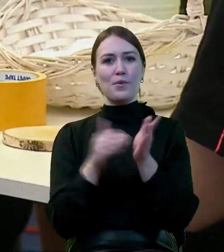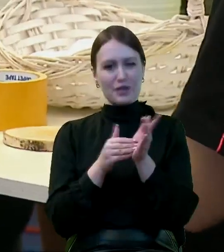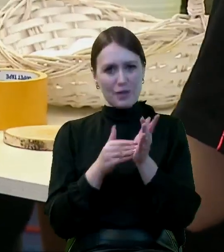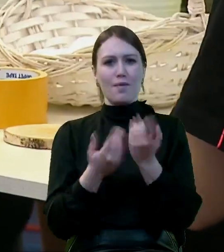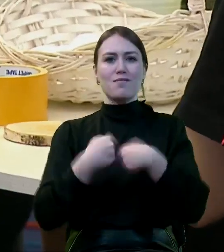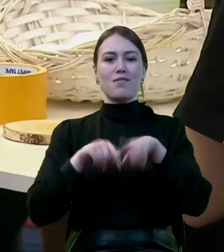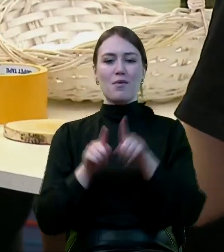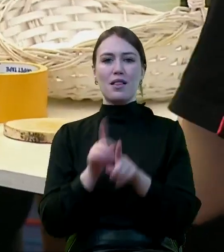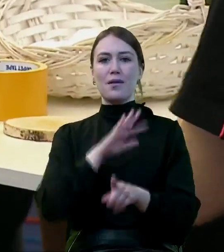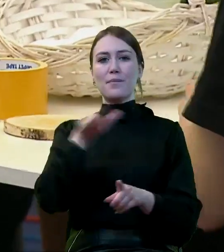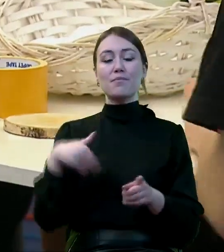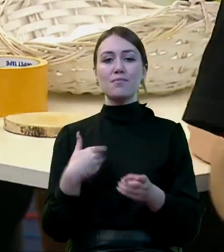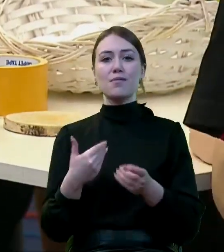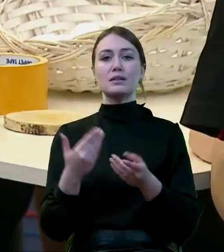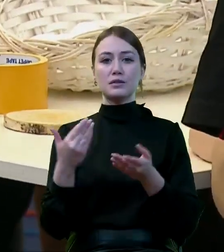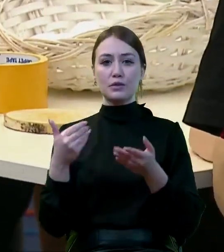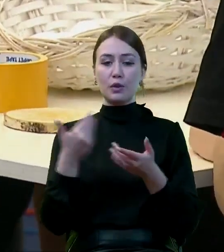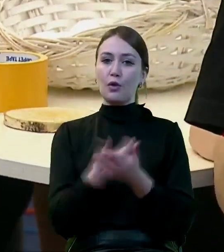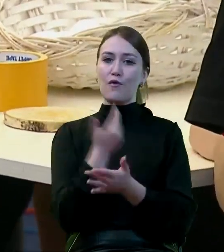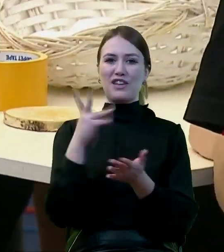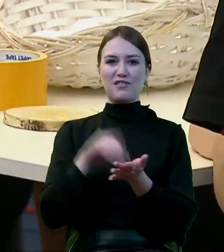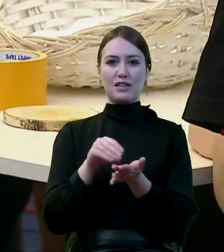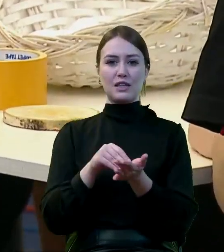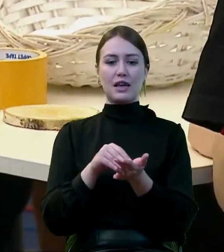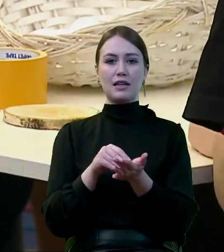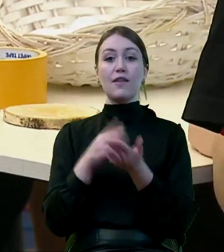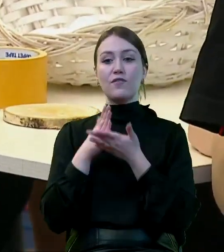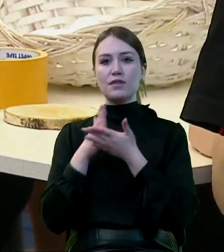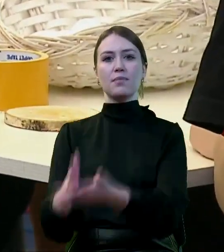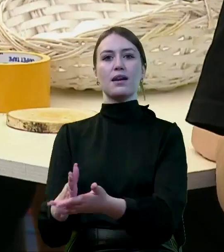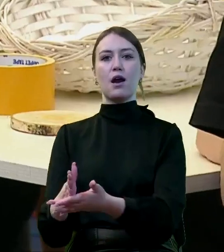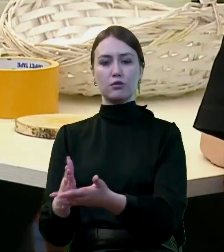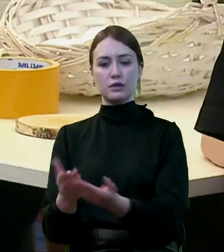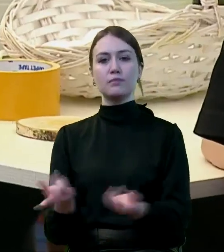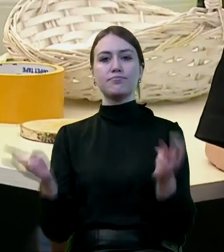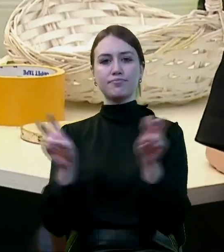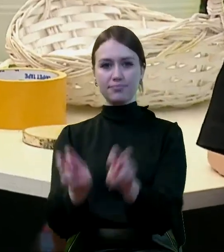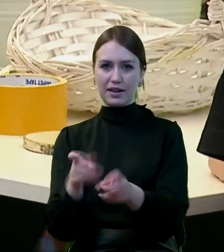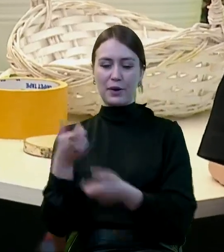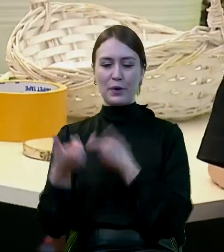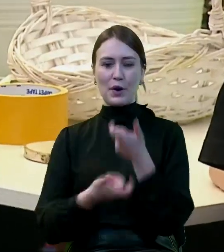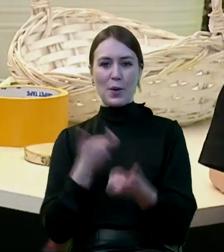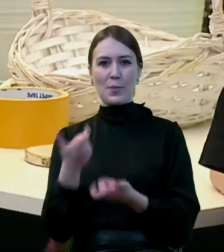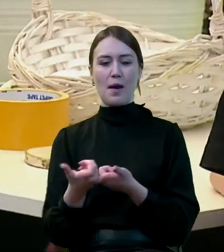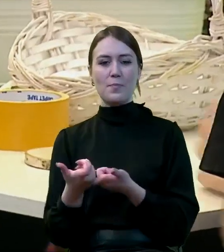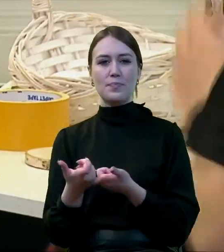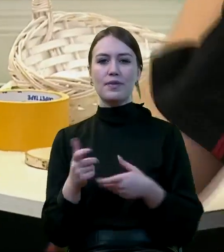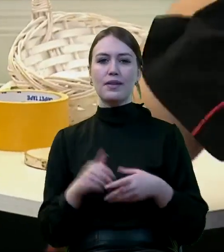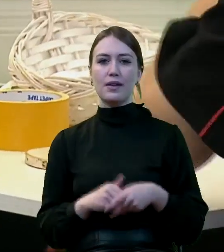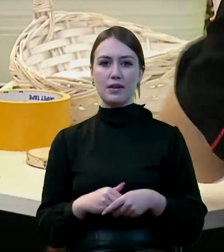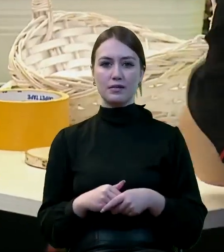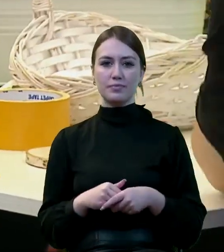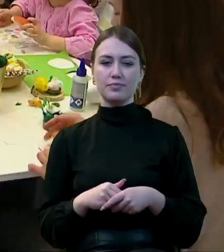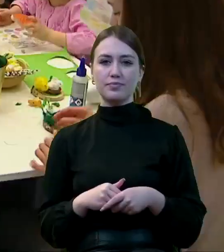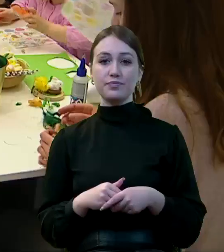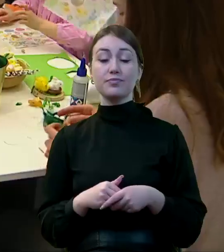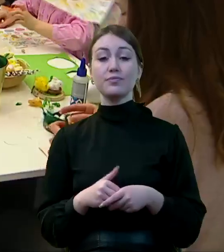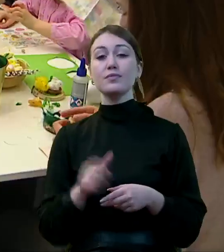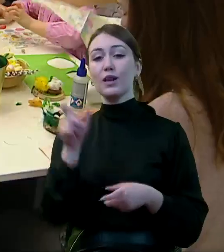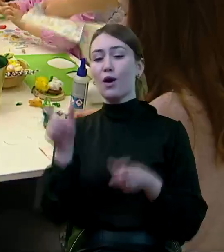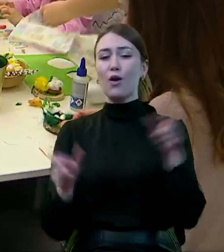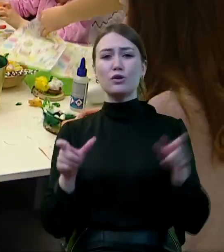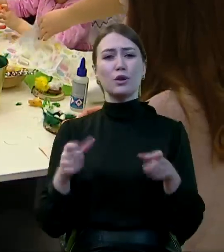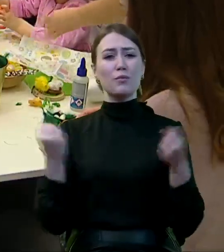potrzeb. Wprowadziliśmy nowe świadczenie, świadczenie wspierające, które dla